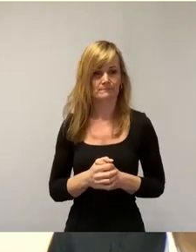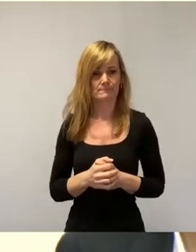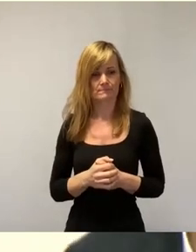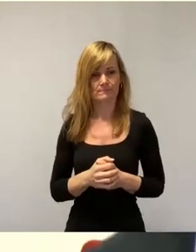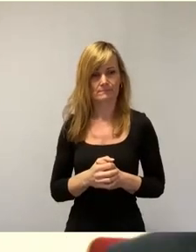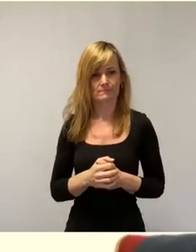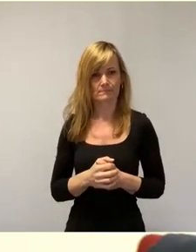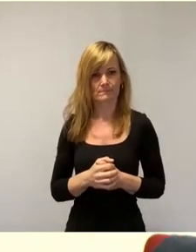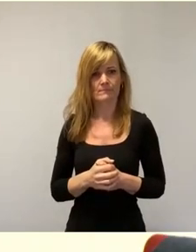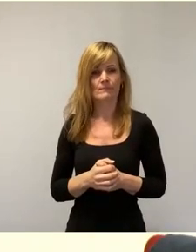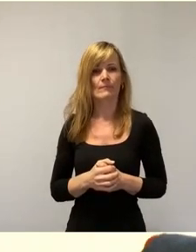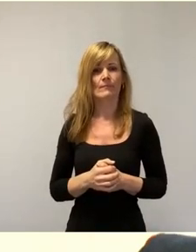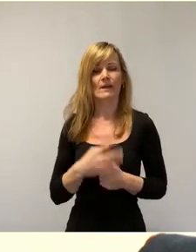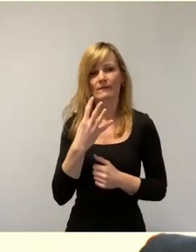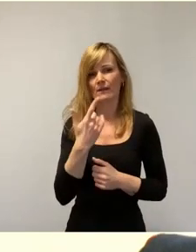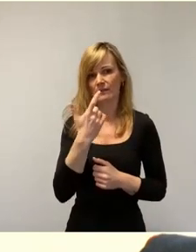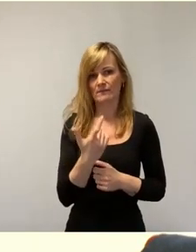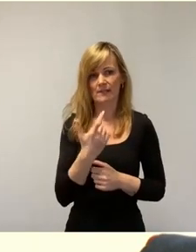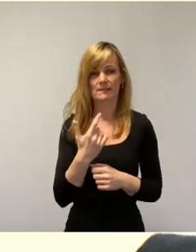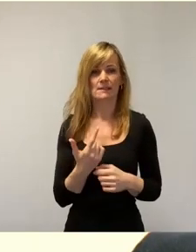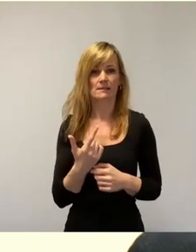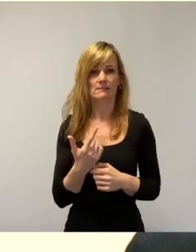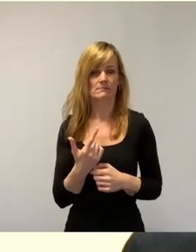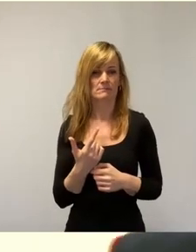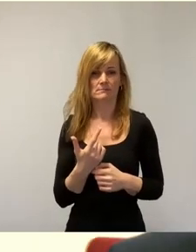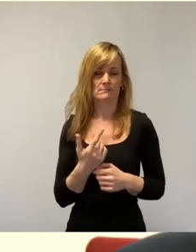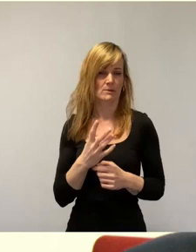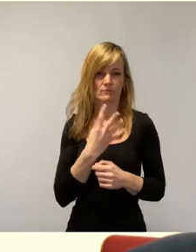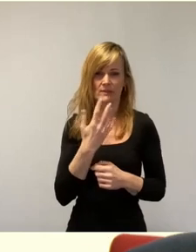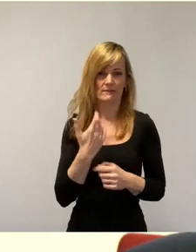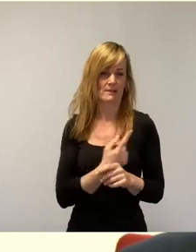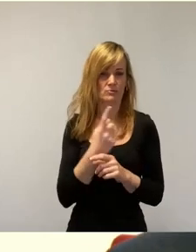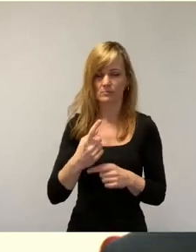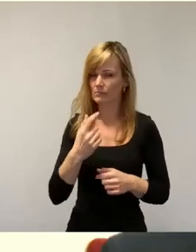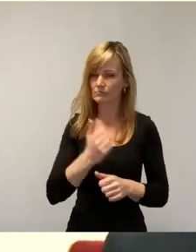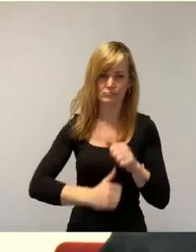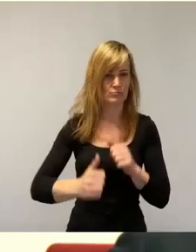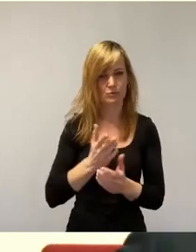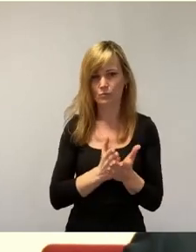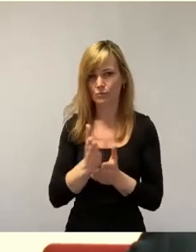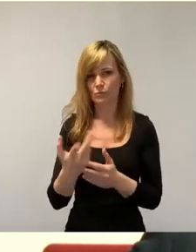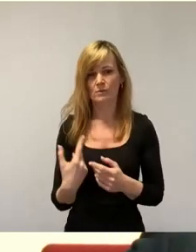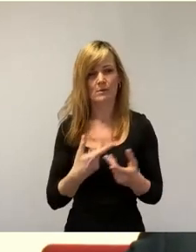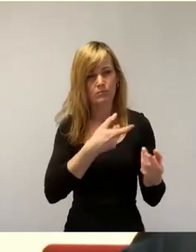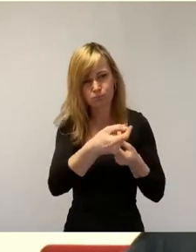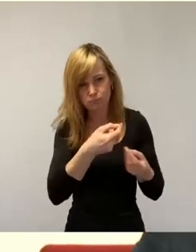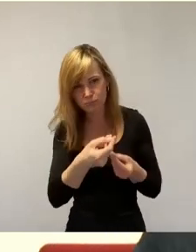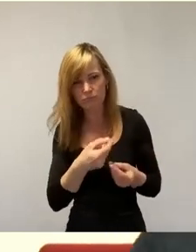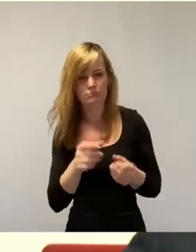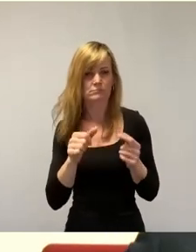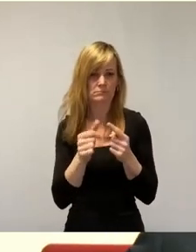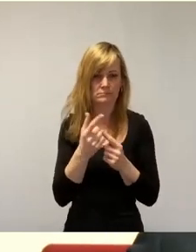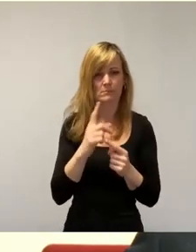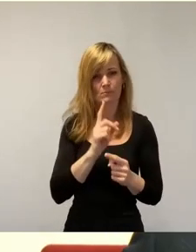es muss eine 24-7-Möglichkeit der Rücksprache gegeben sein. All das können